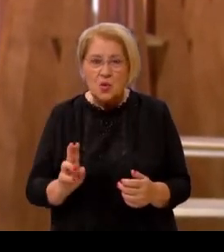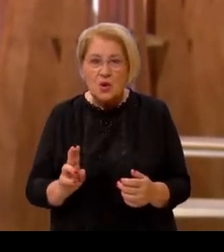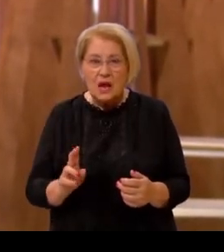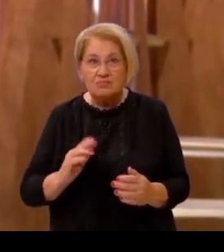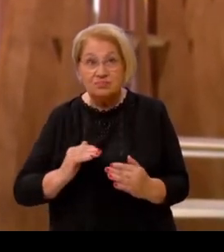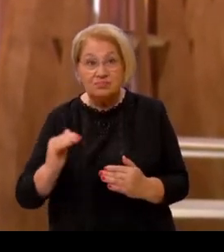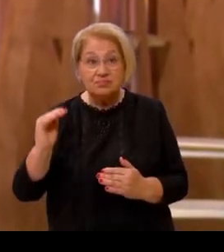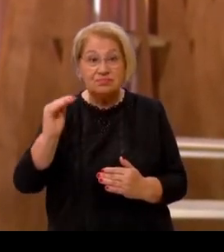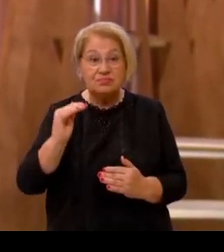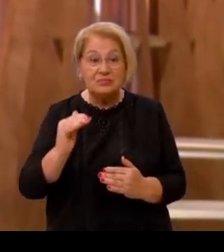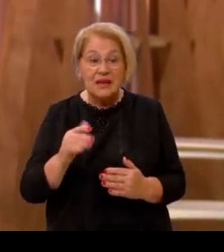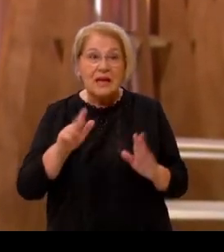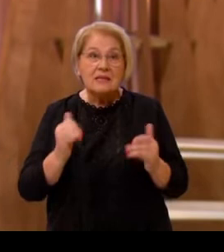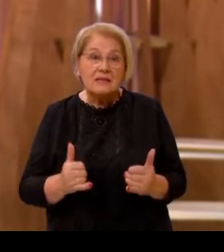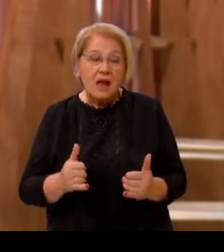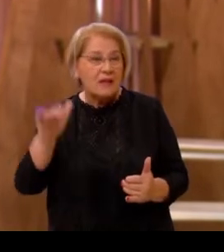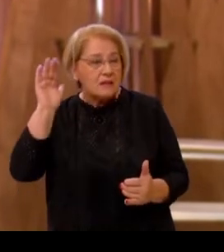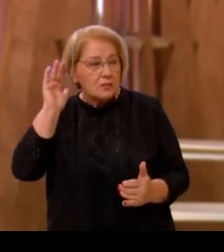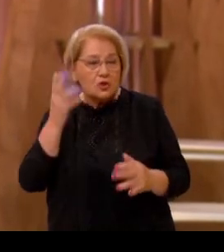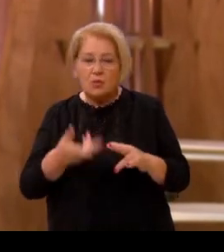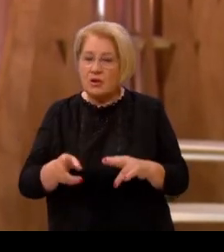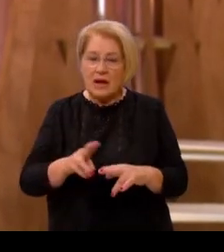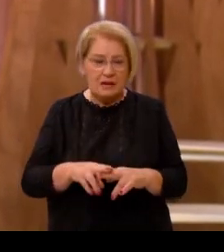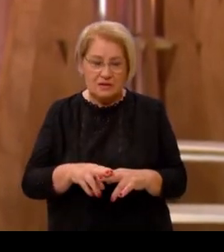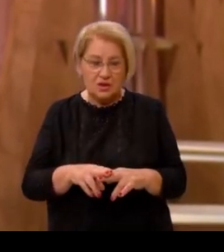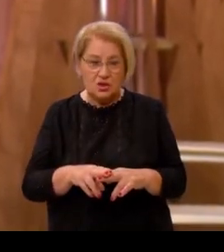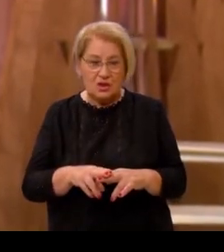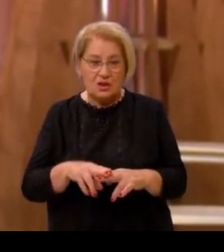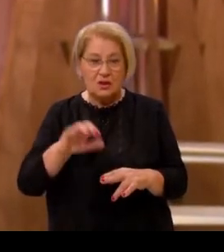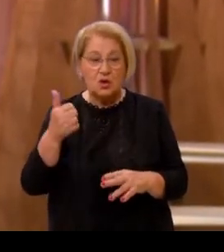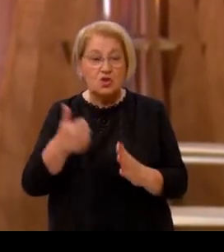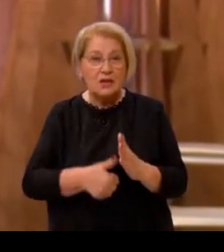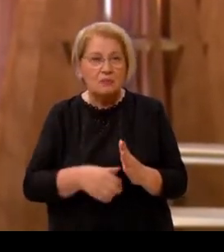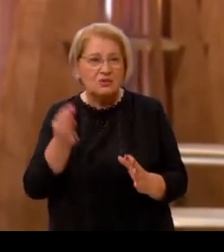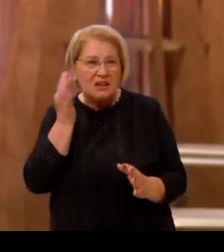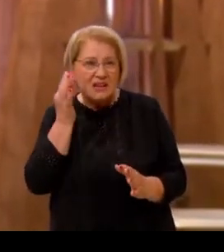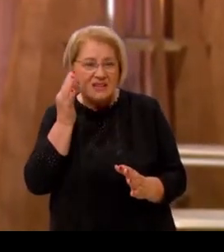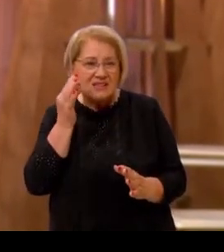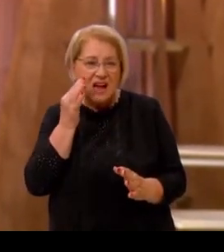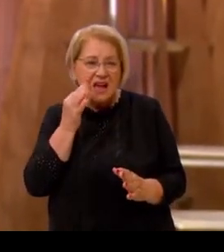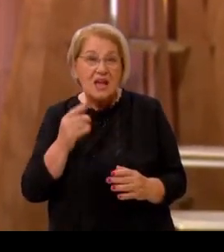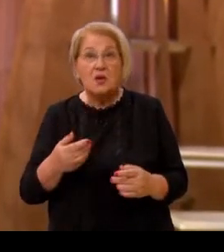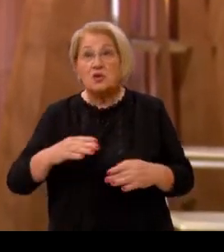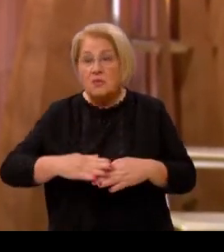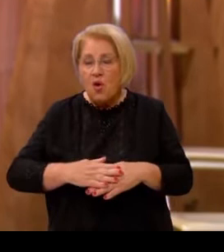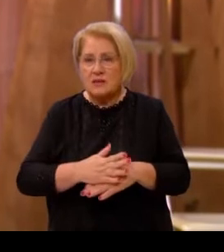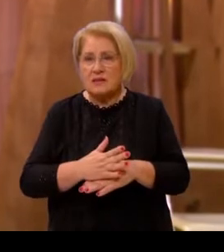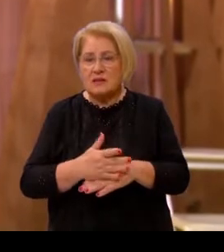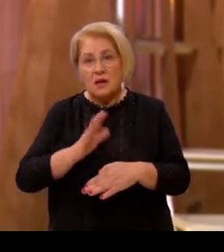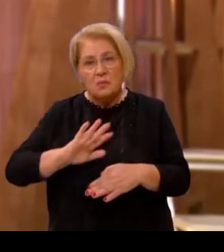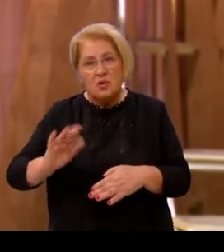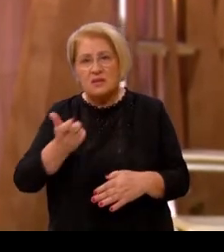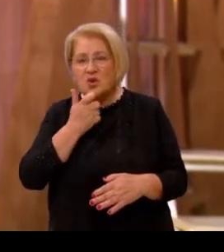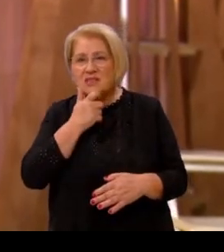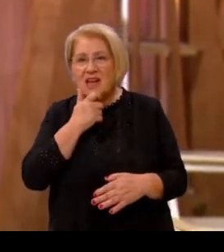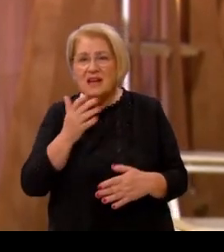i mjere najčešće su riječi u javnom prostoru posljednjih dana. Još jedna u nizu kriza koje smo vidjeli i doživjeli, posebno oni stari i među